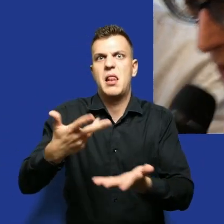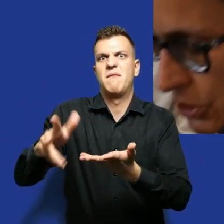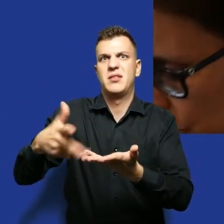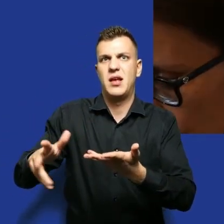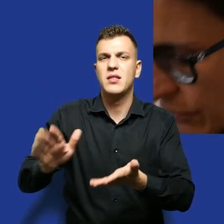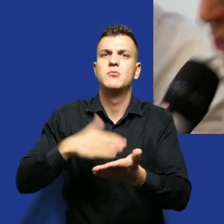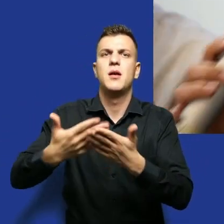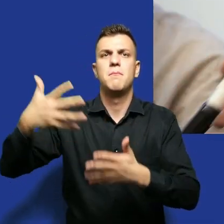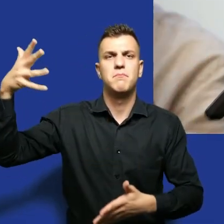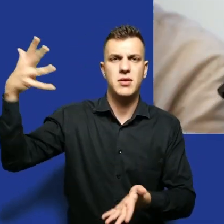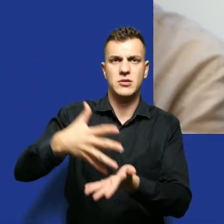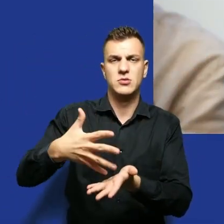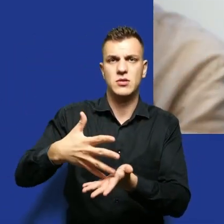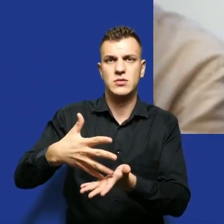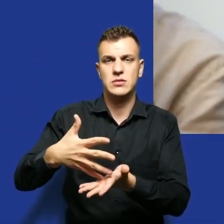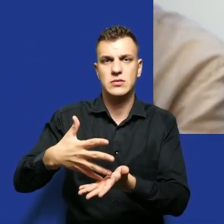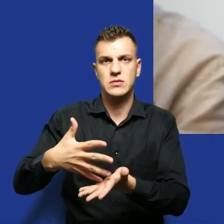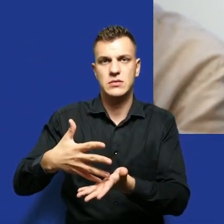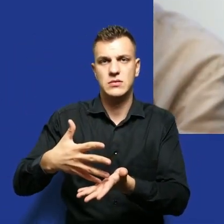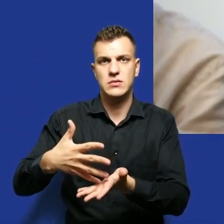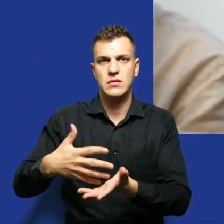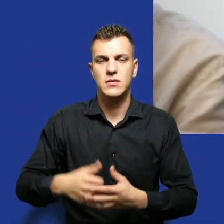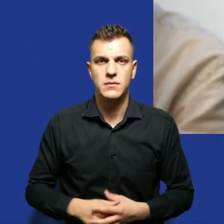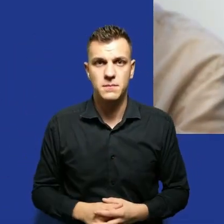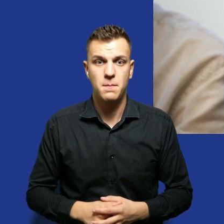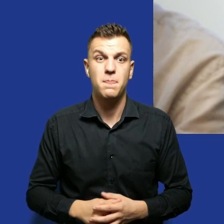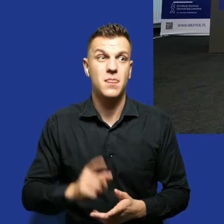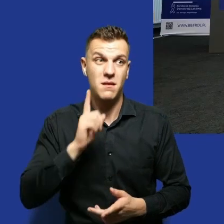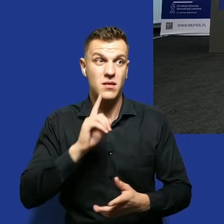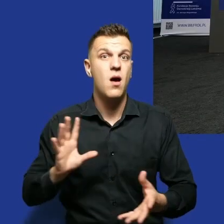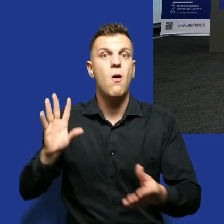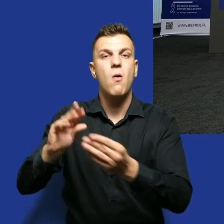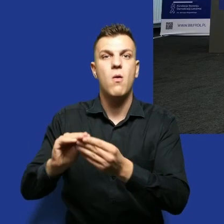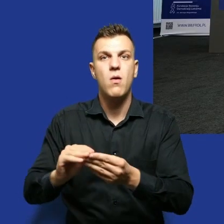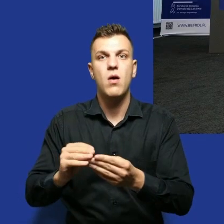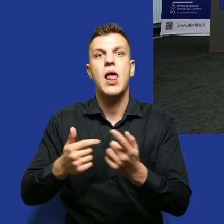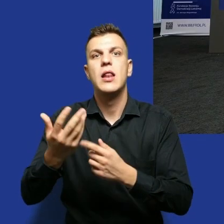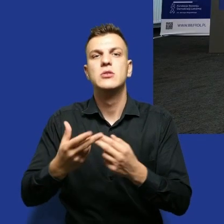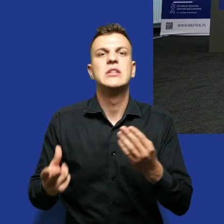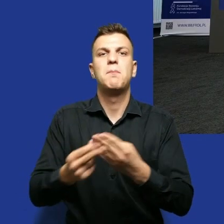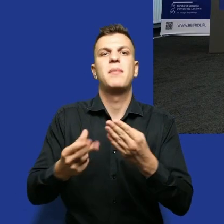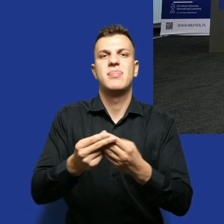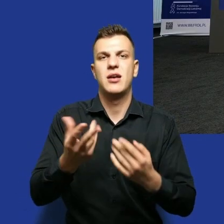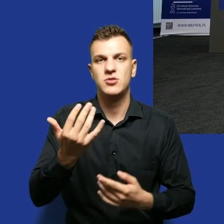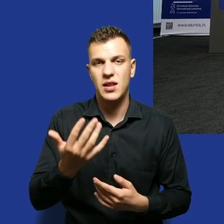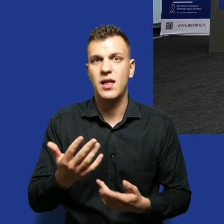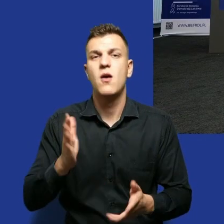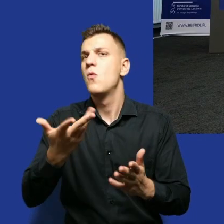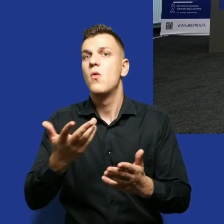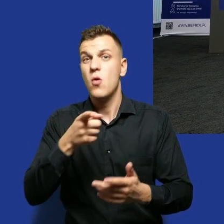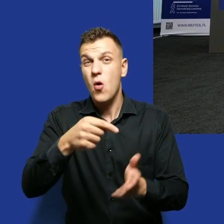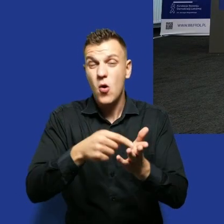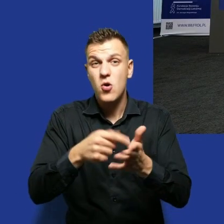Znaczy, pięć tysięcy w roku na że uspokoić w jednym projekcie, kiedyś liczyłam wszystkie spinacze, tak? Nie, ale wiecie, i to jest ze wszystkim. Ja kiedyś